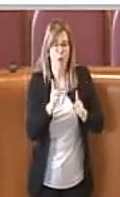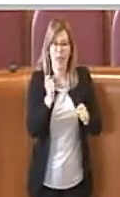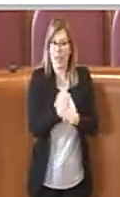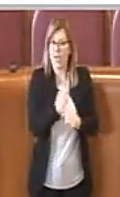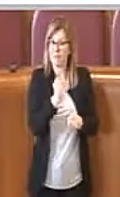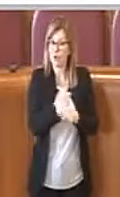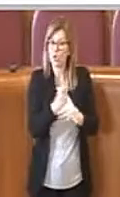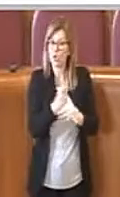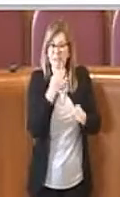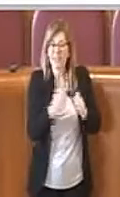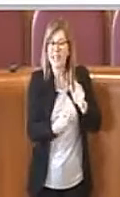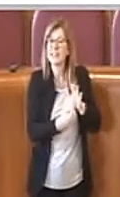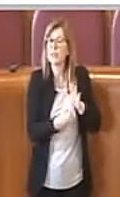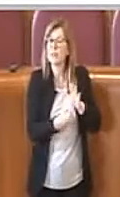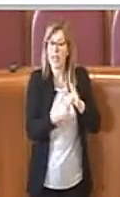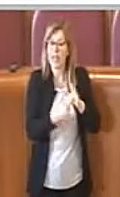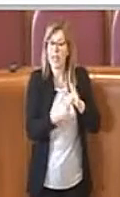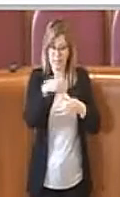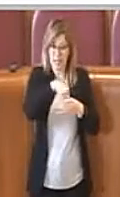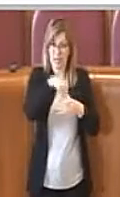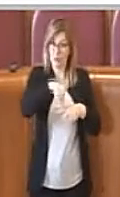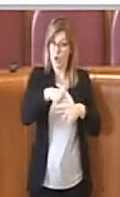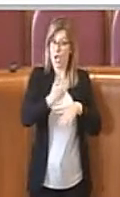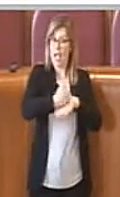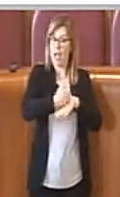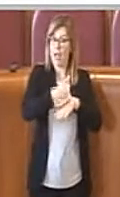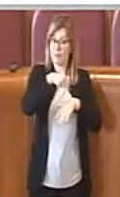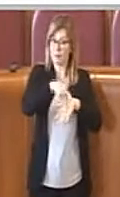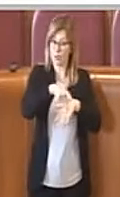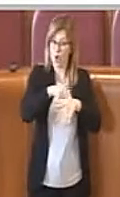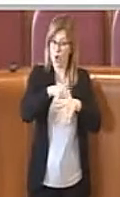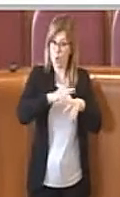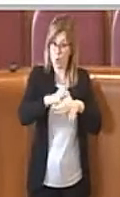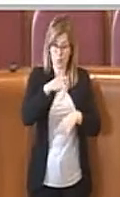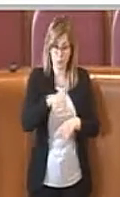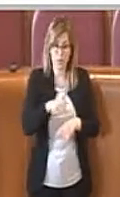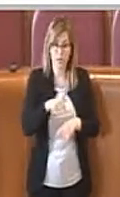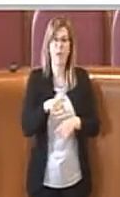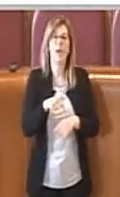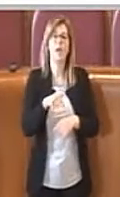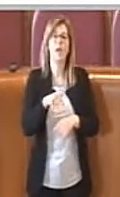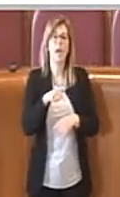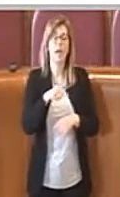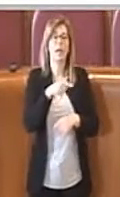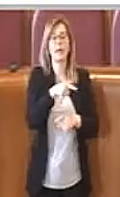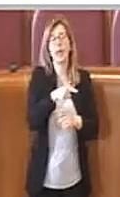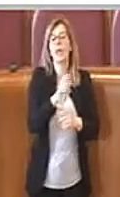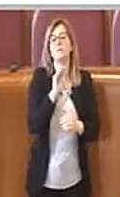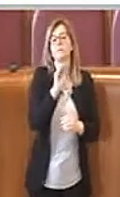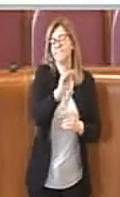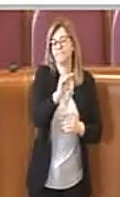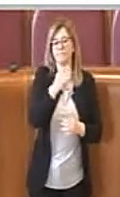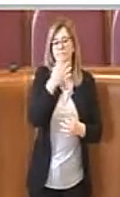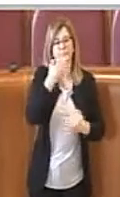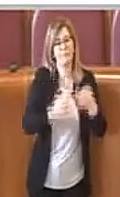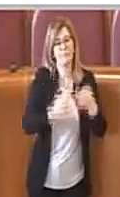dipendenti capitolini che hanno addito le vie legali per